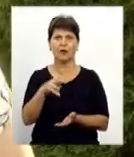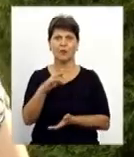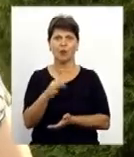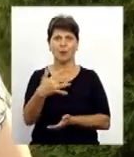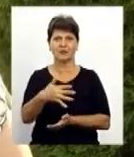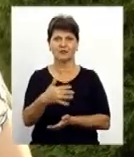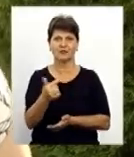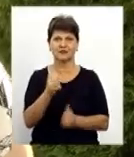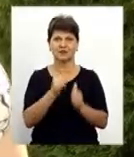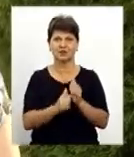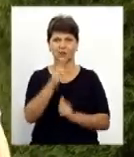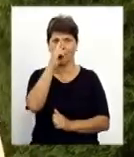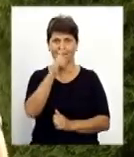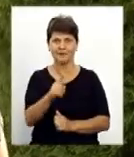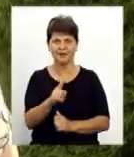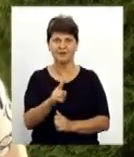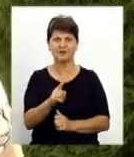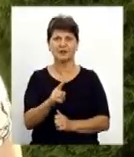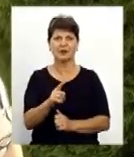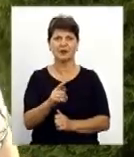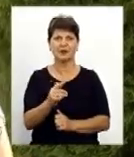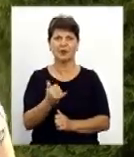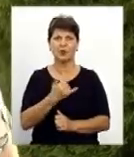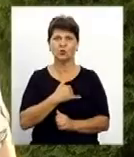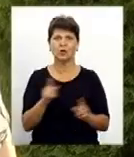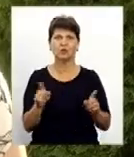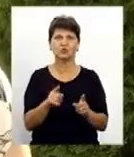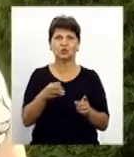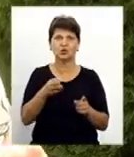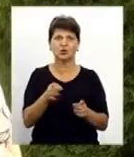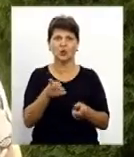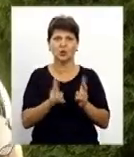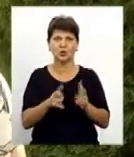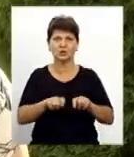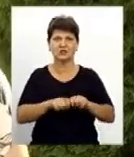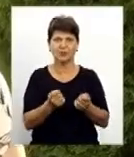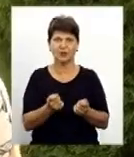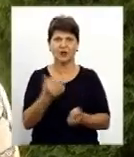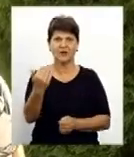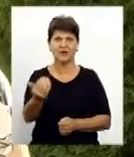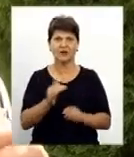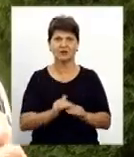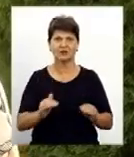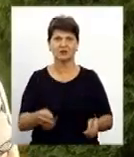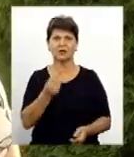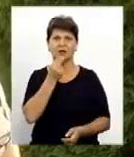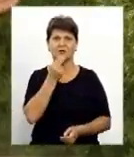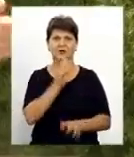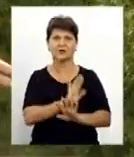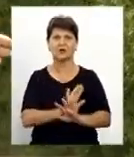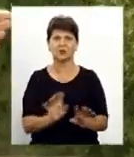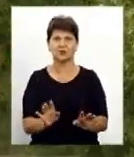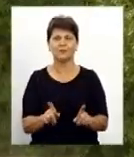щомісяць, і в нас зламається щось на кухні, ваші діти харчуватися не будуть.